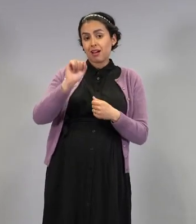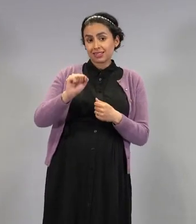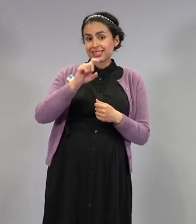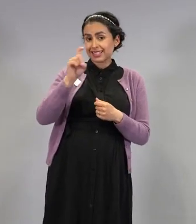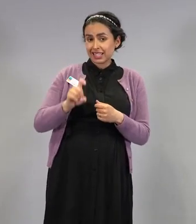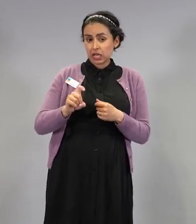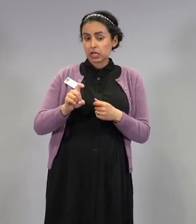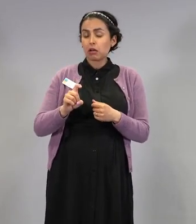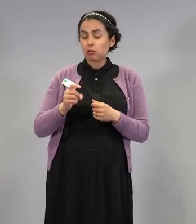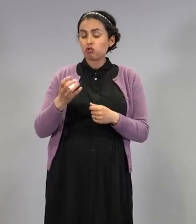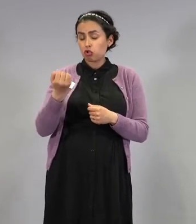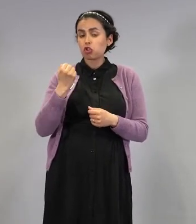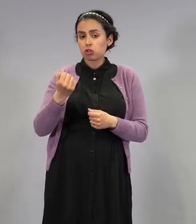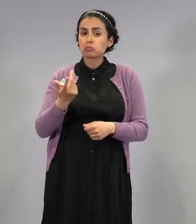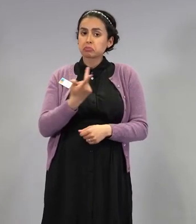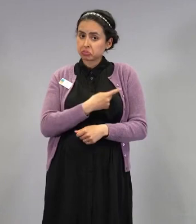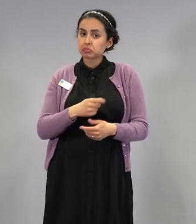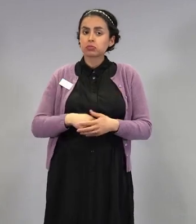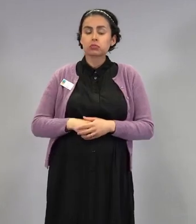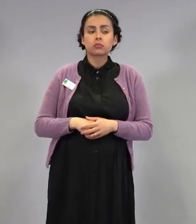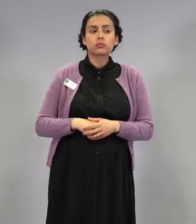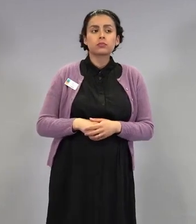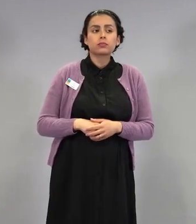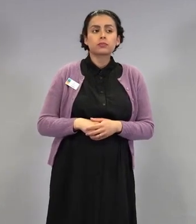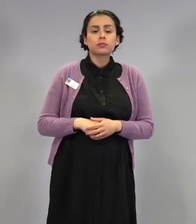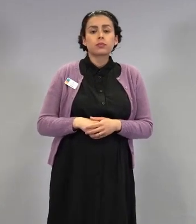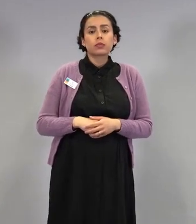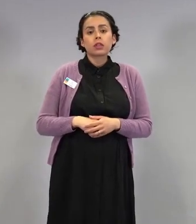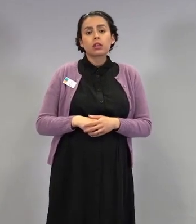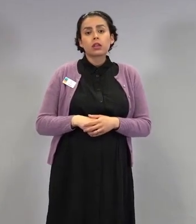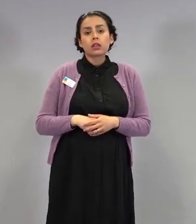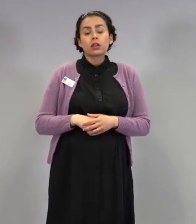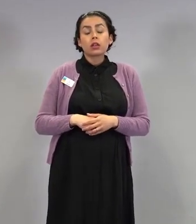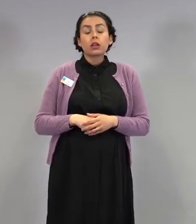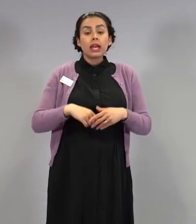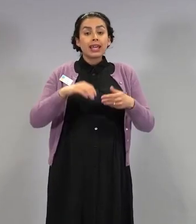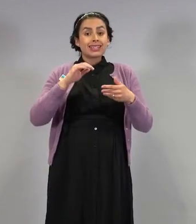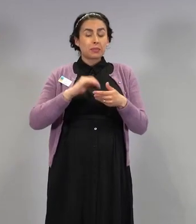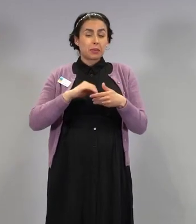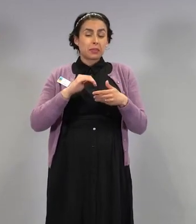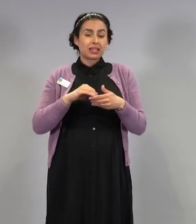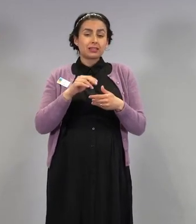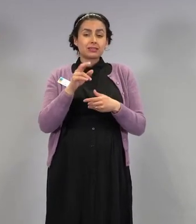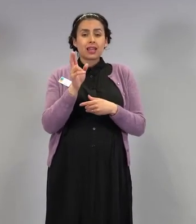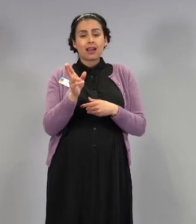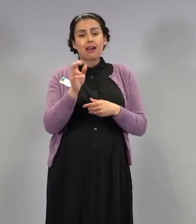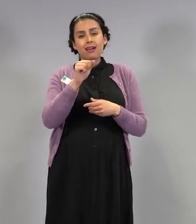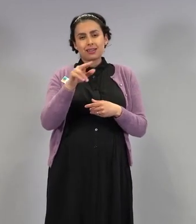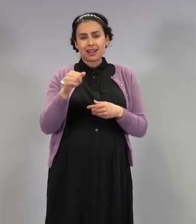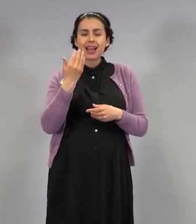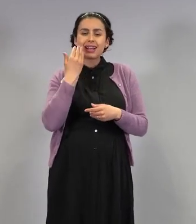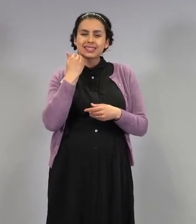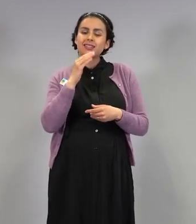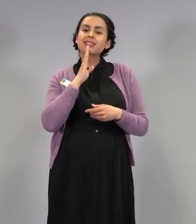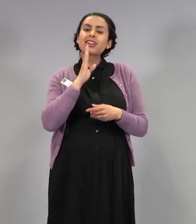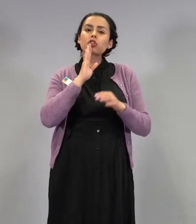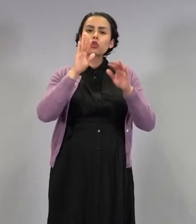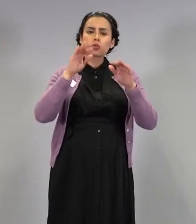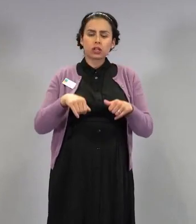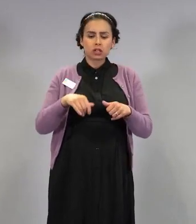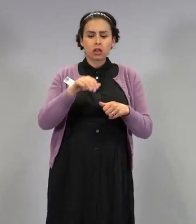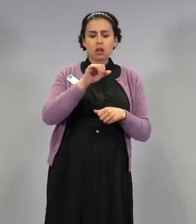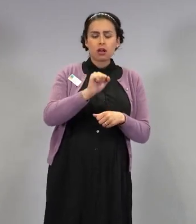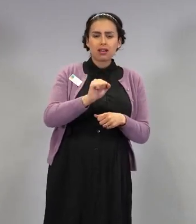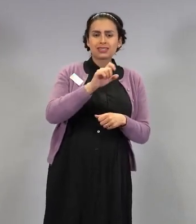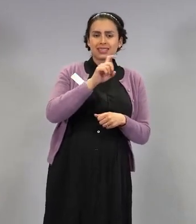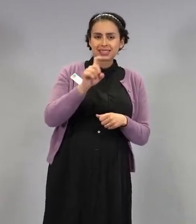on ollut myös tätä samaa? Niin kuin Hanna äsken taisi kertoa, niin se, että AstraZeneca